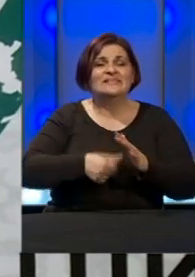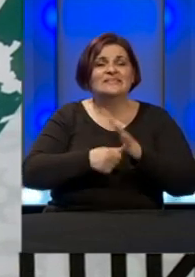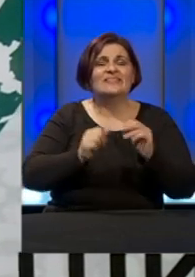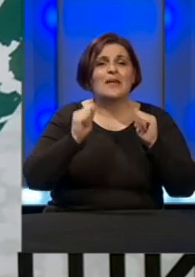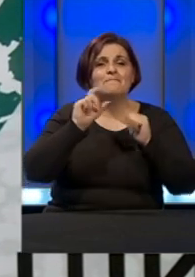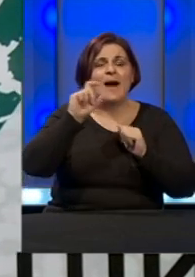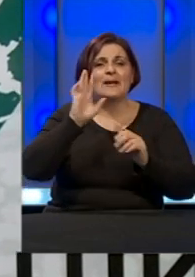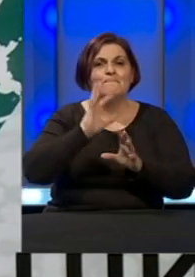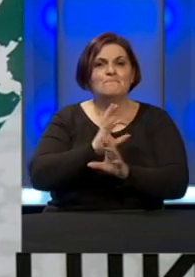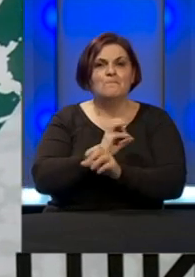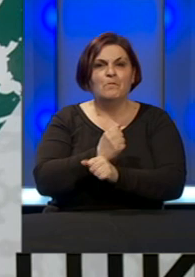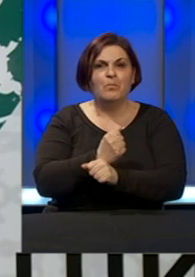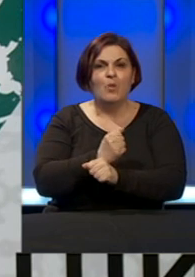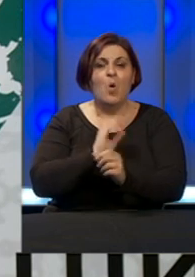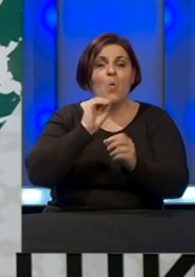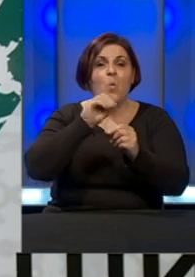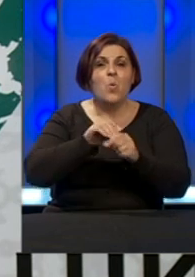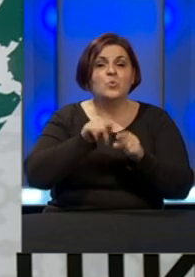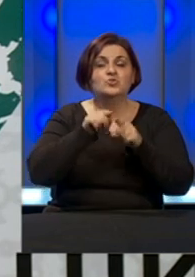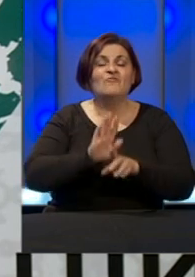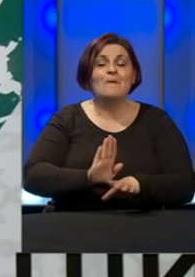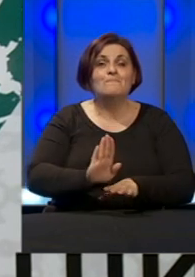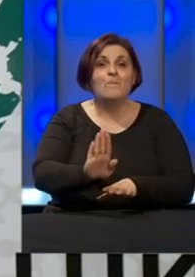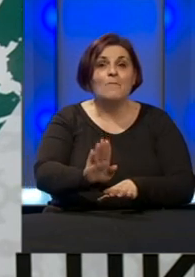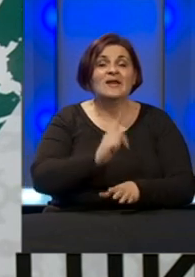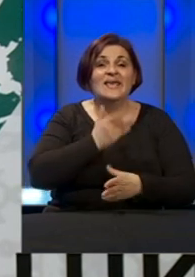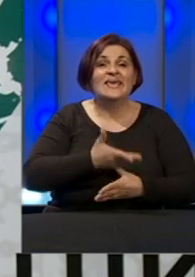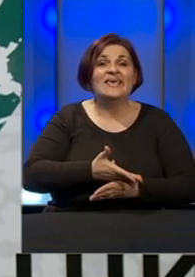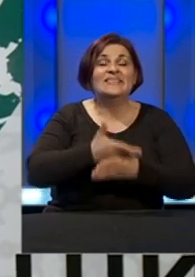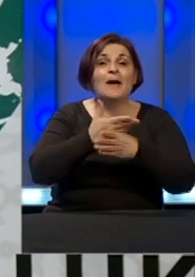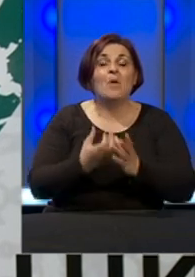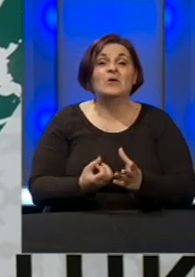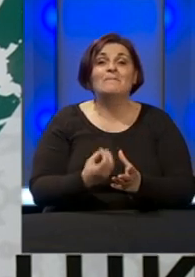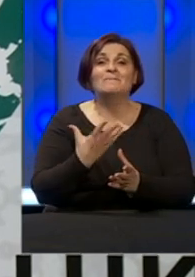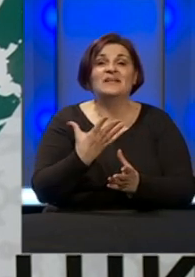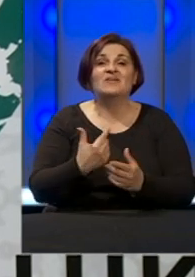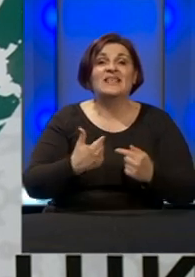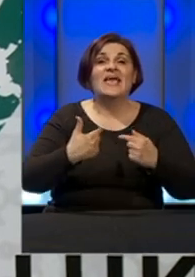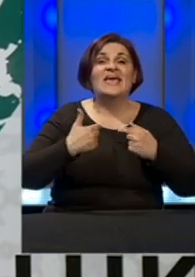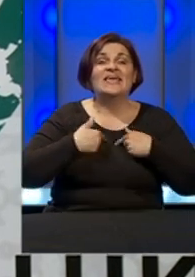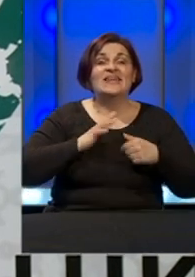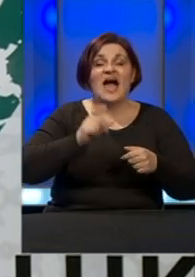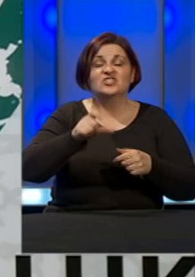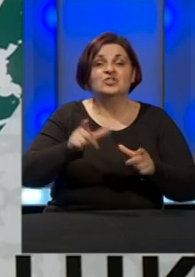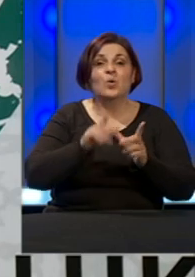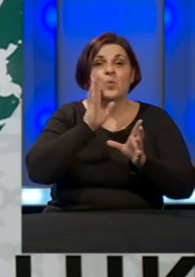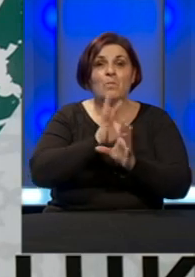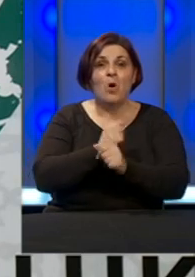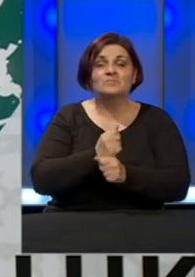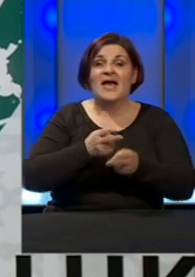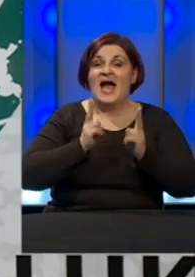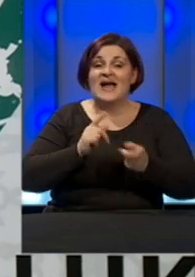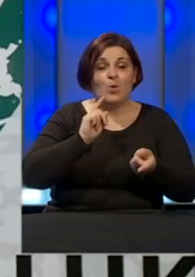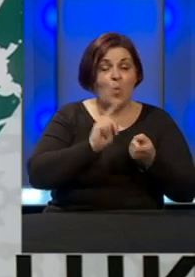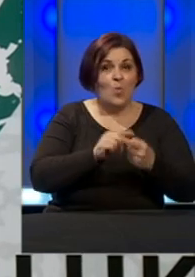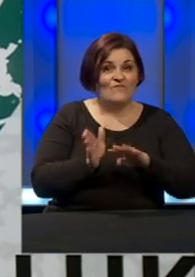banka Bosne i Hercegovine uključi u ovom momentu i da pomogne privredu i naše građane u Bosni i Hercegovine, kako